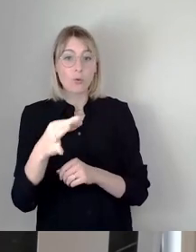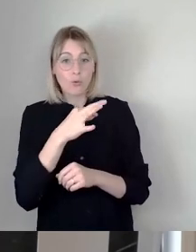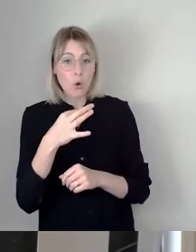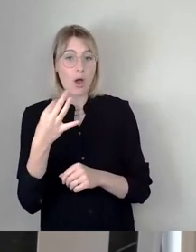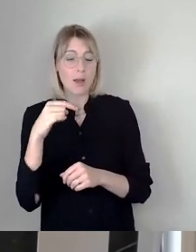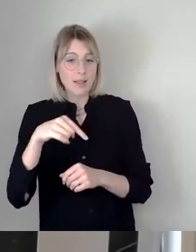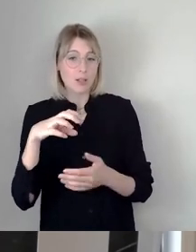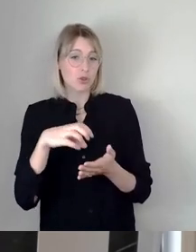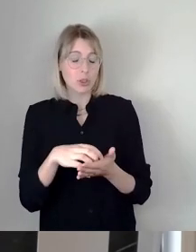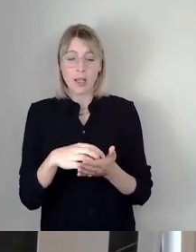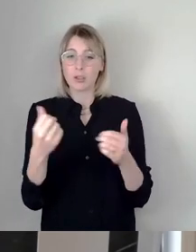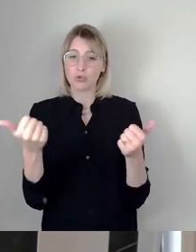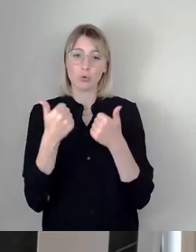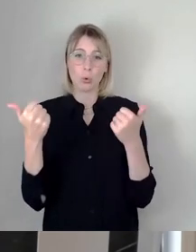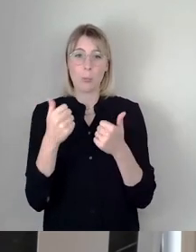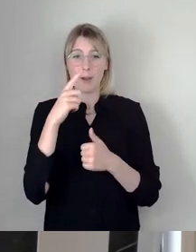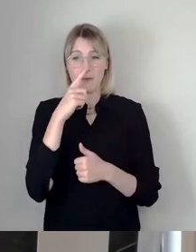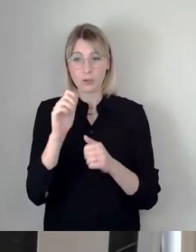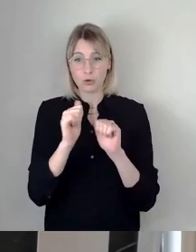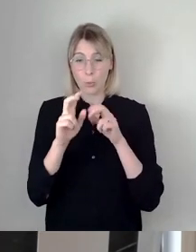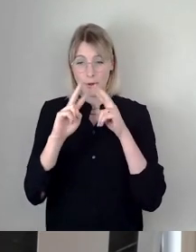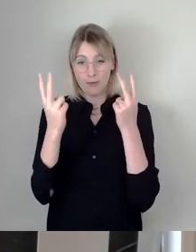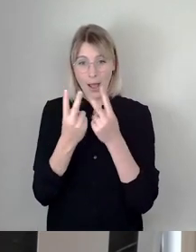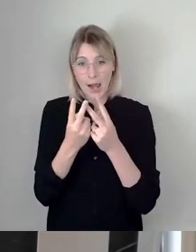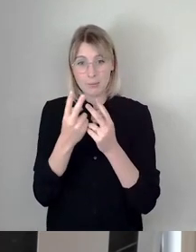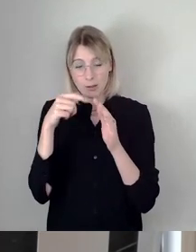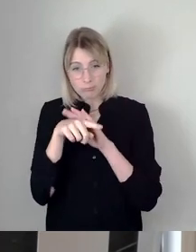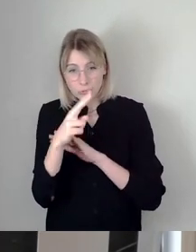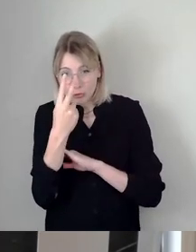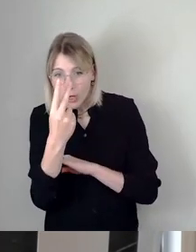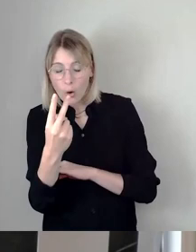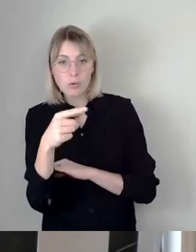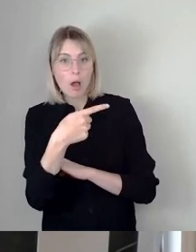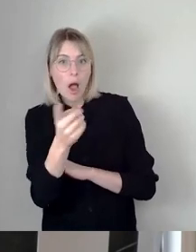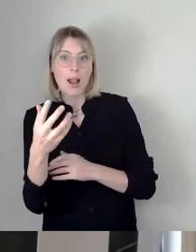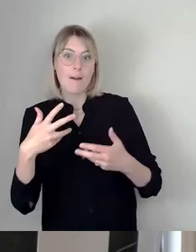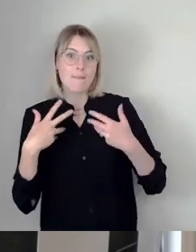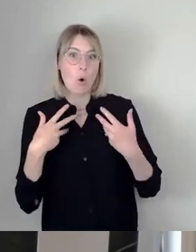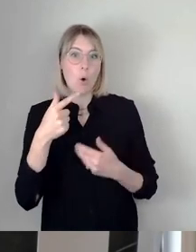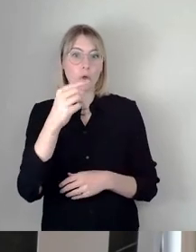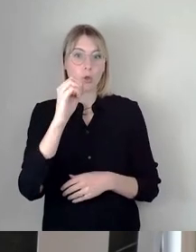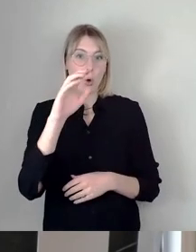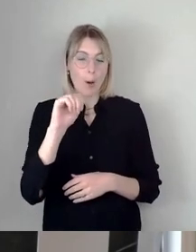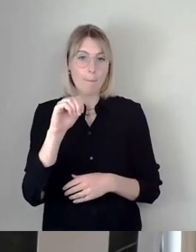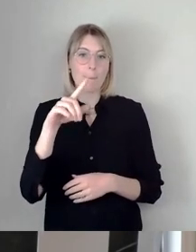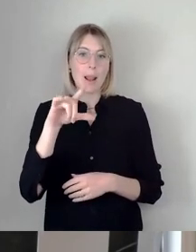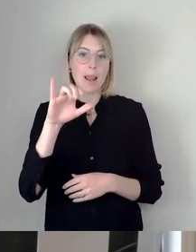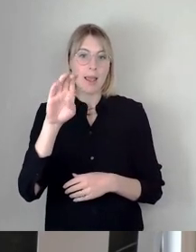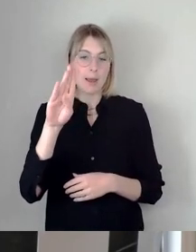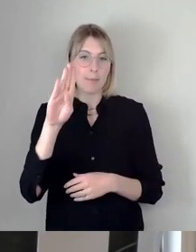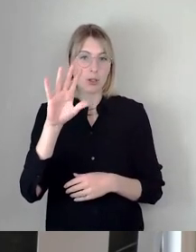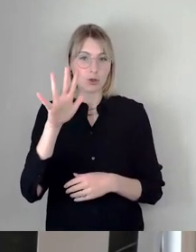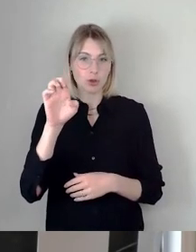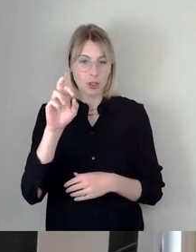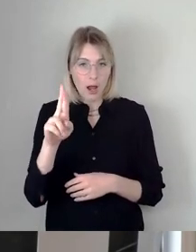Sportwelt mal reinhorcht, die freuen sich alle drauf. Tom Liebscher kämpft gerade darum, dass er auf dem